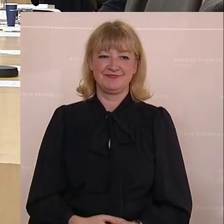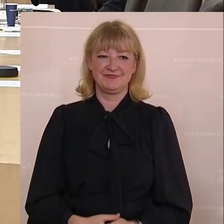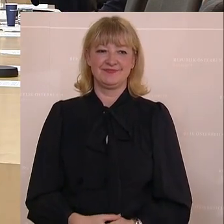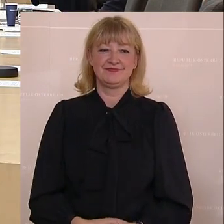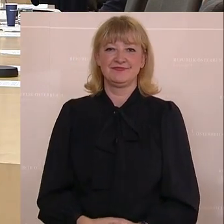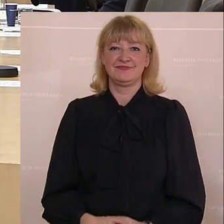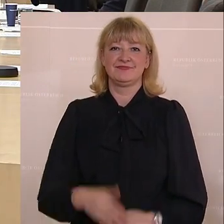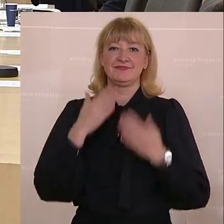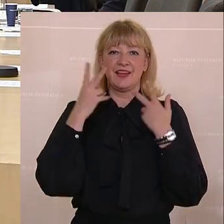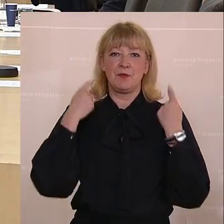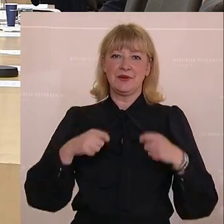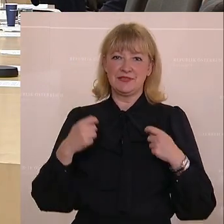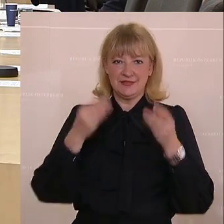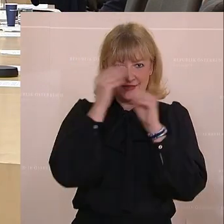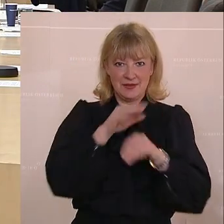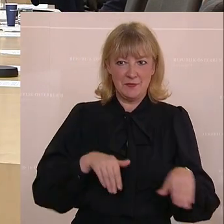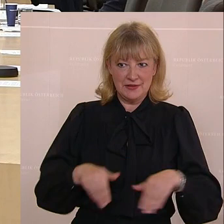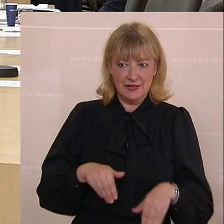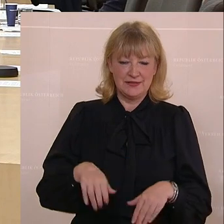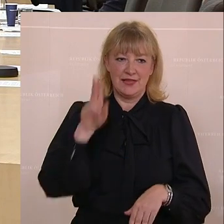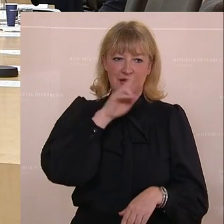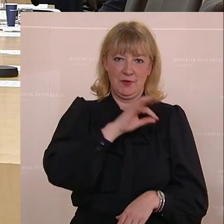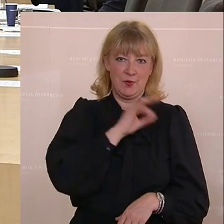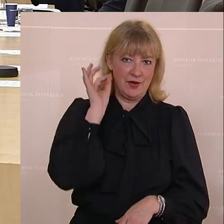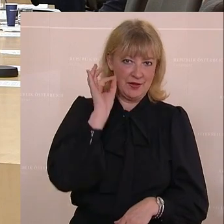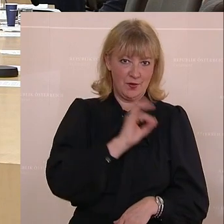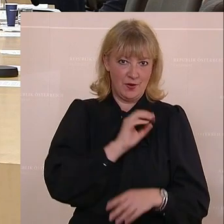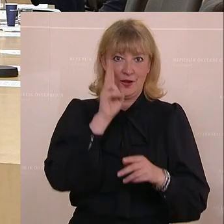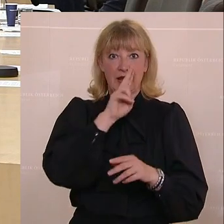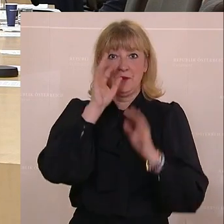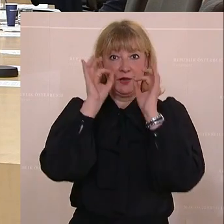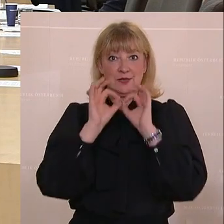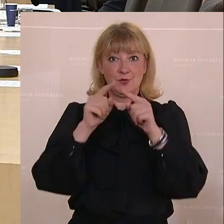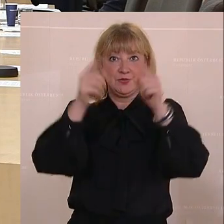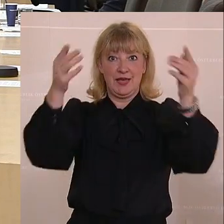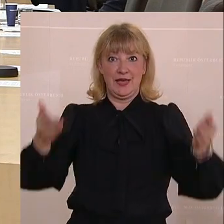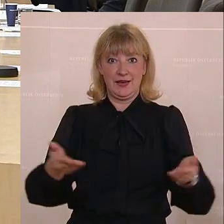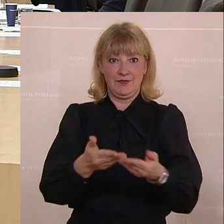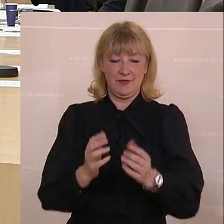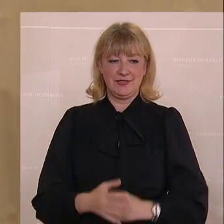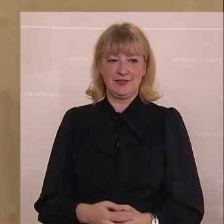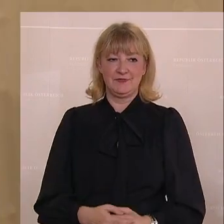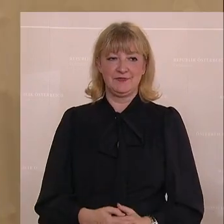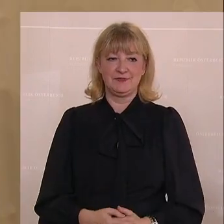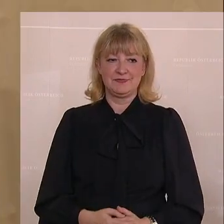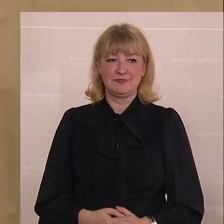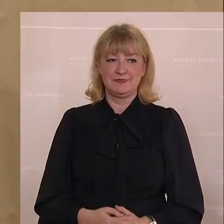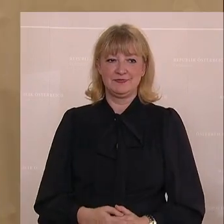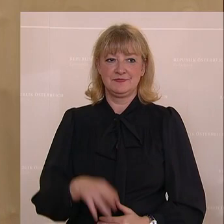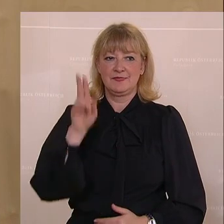Danke, Präsident, sehr geehrter Herr Minister, liebe Kolleginnen und Kollegen, liebe Zuseherinnen und Zuseher, liebe